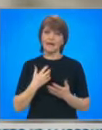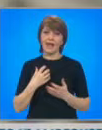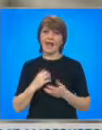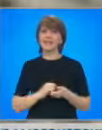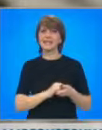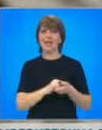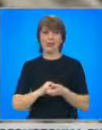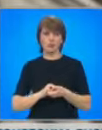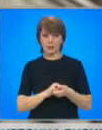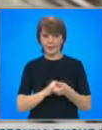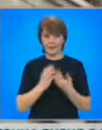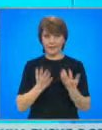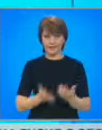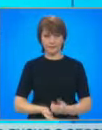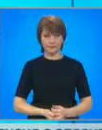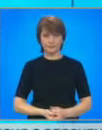поднася изненади.